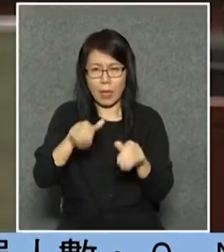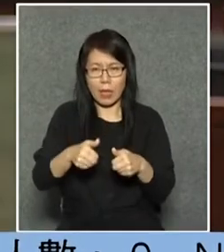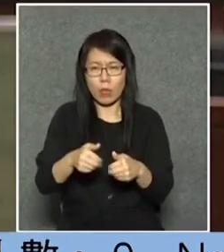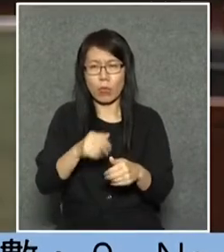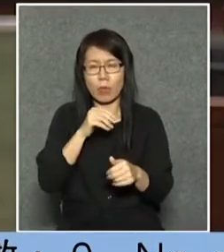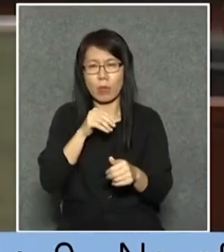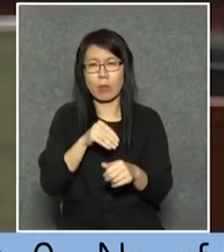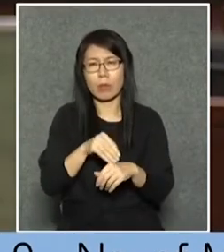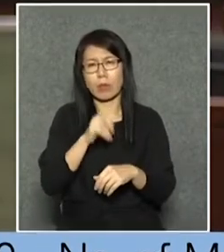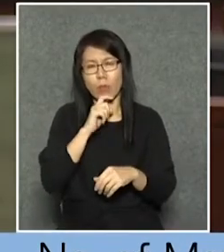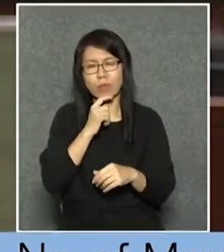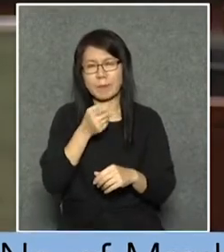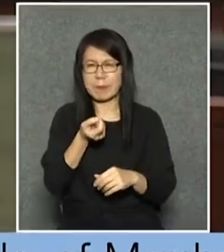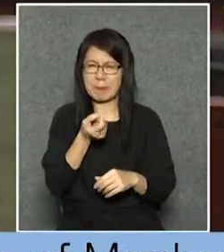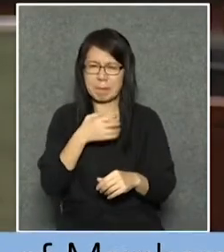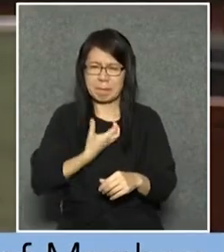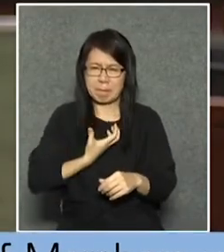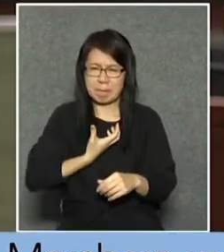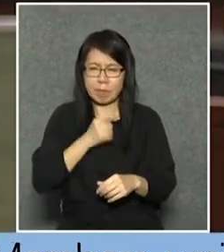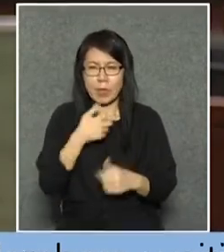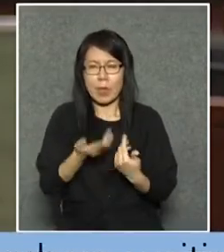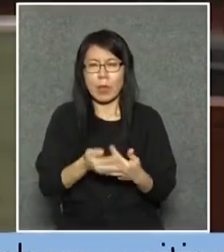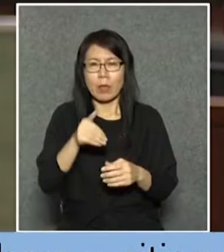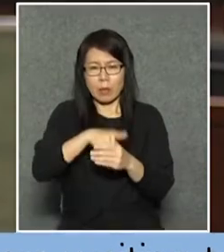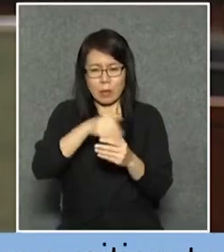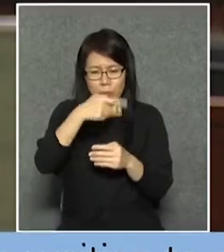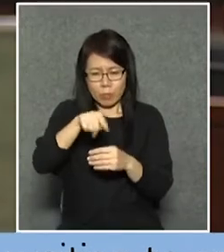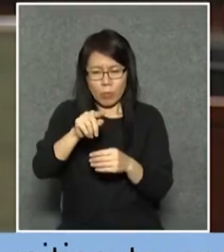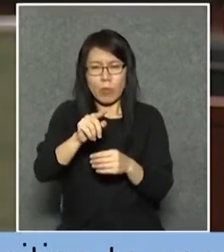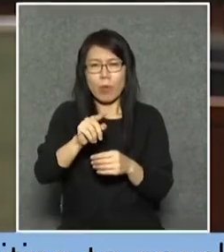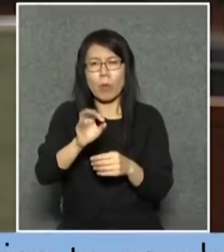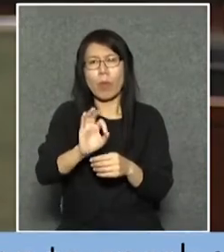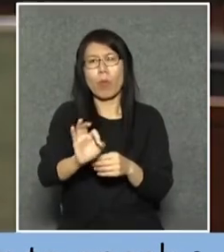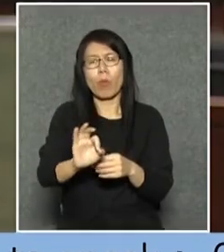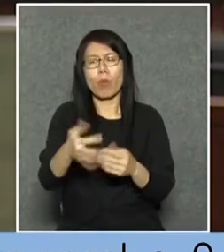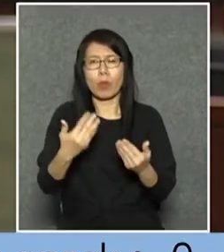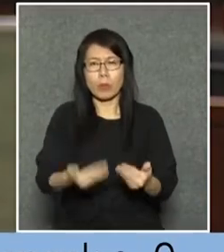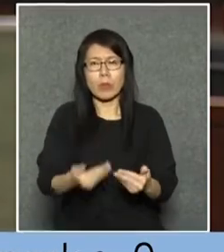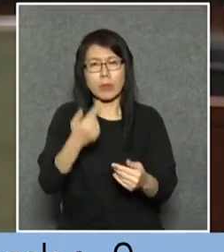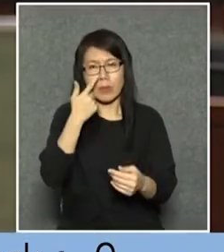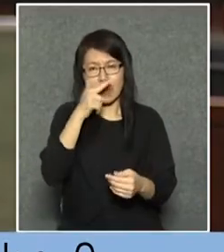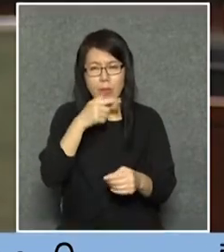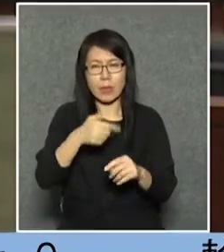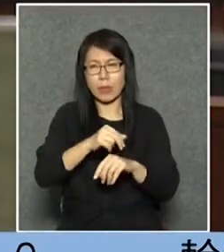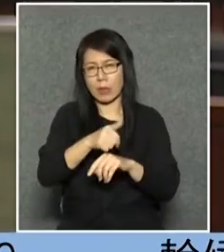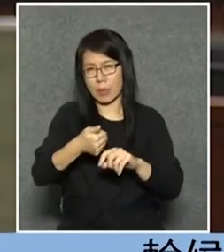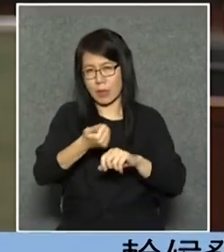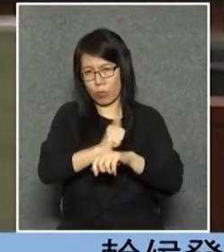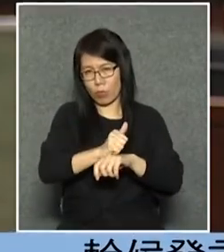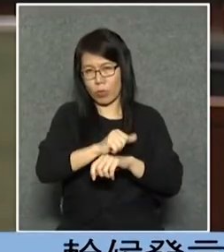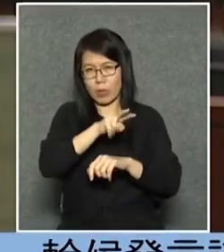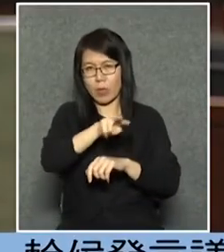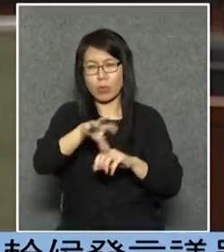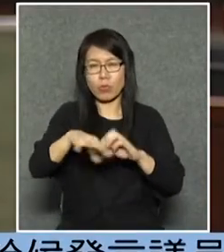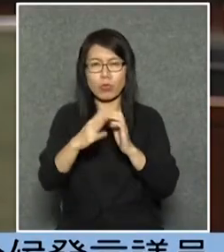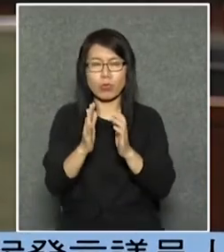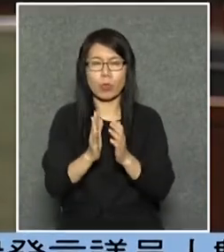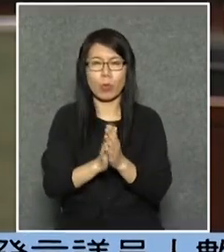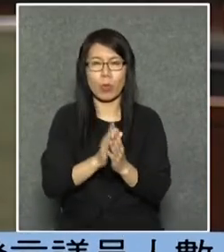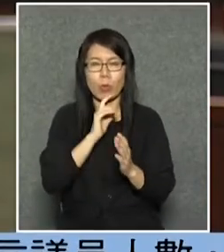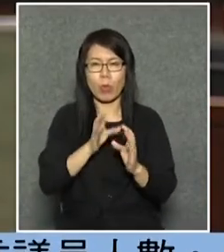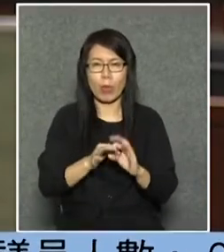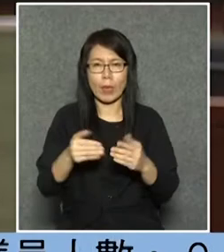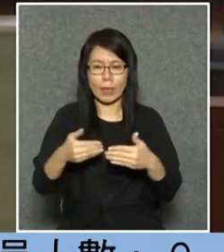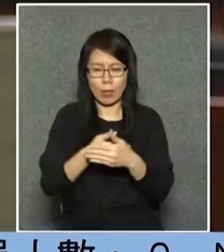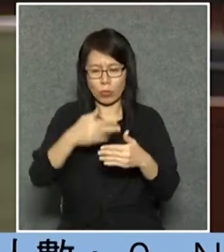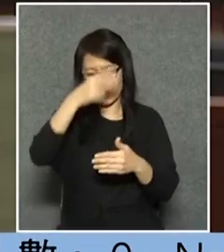所以我覺得我們如果今天不通過的話我們就有一個新的機會去看回整個交